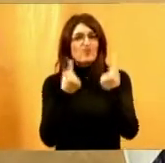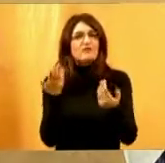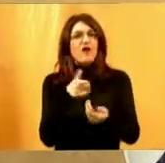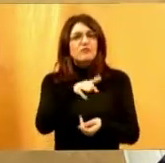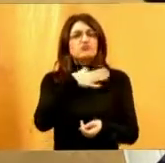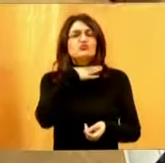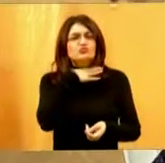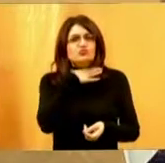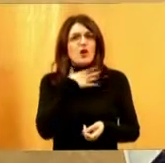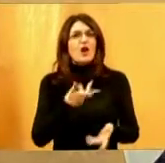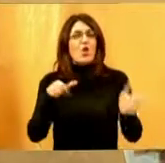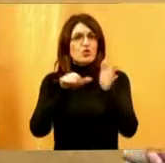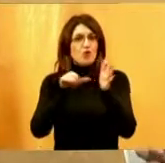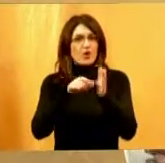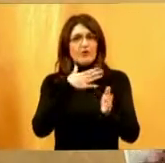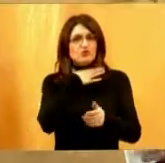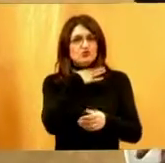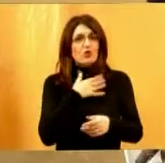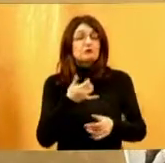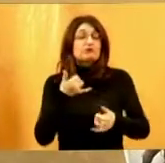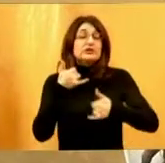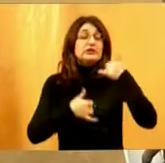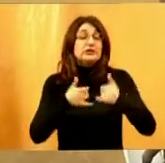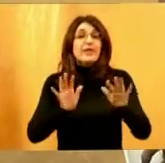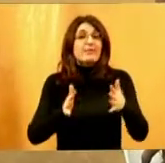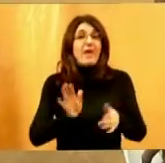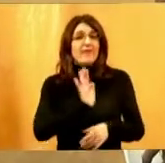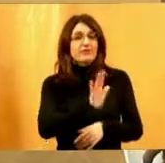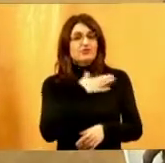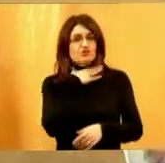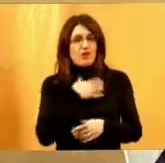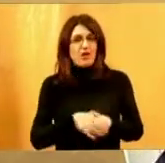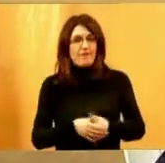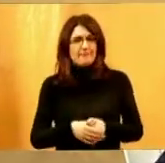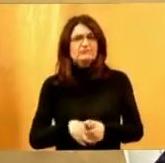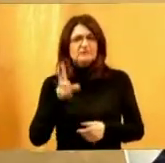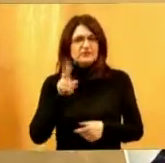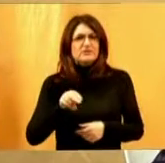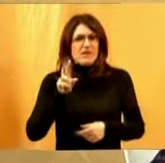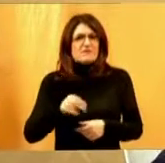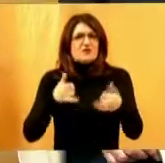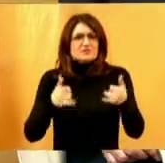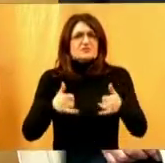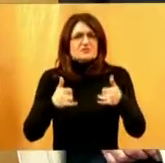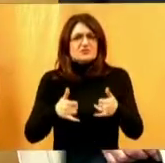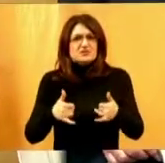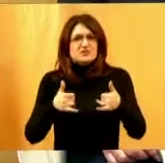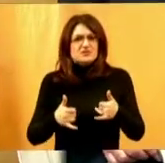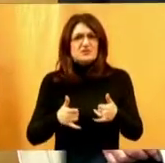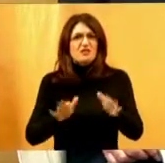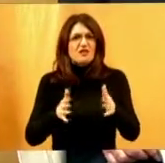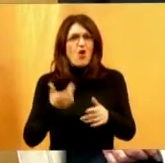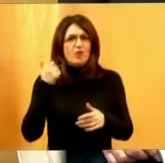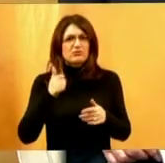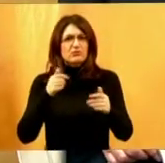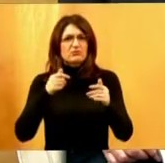školujete u normalnim školama ili nema tih škola? Pa ima, sada već ima. Već se od negdje